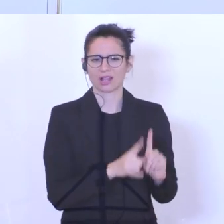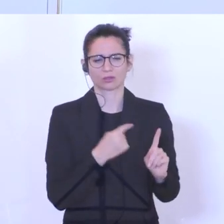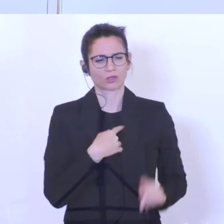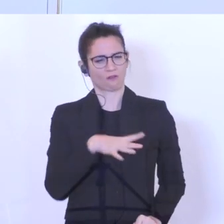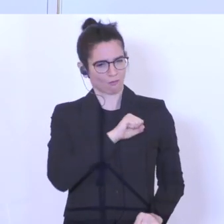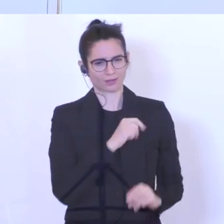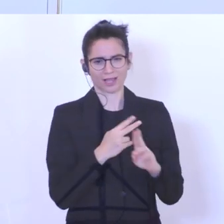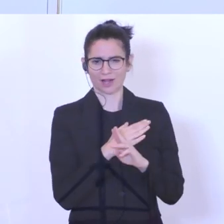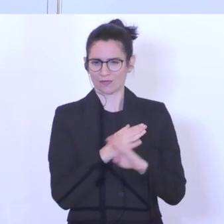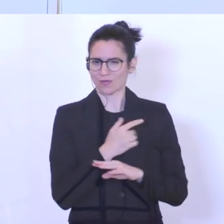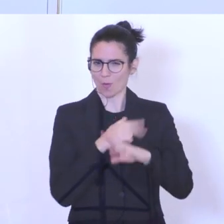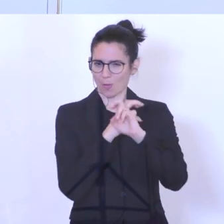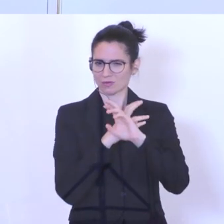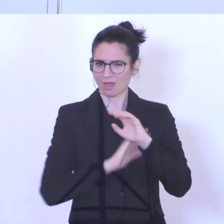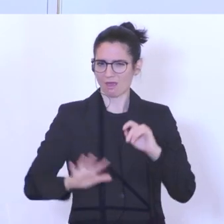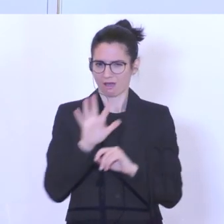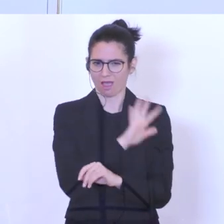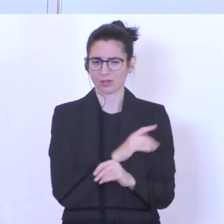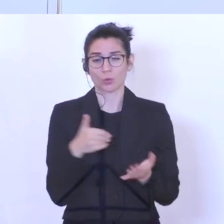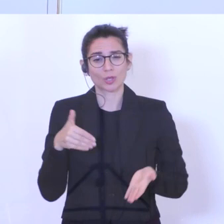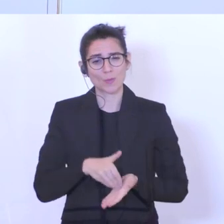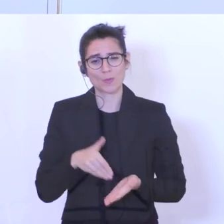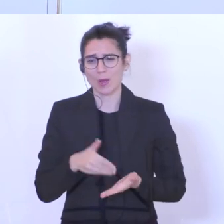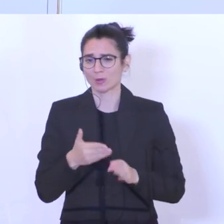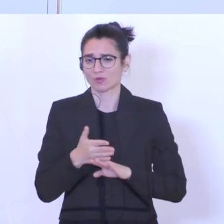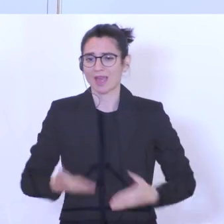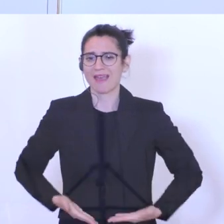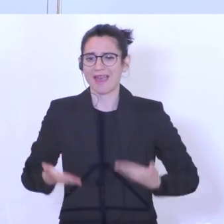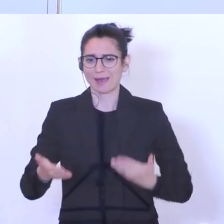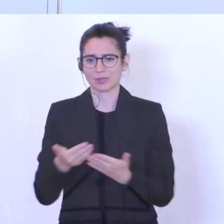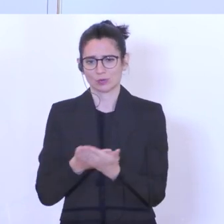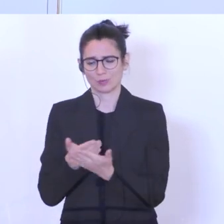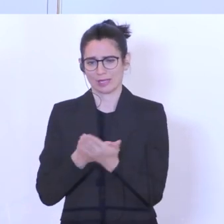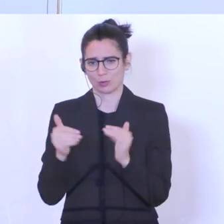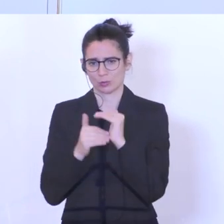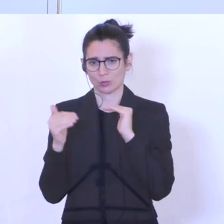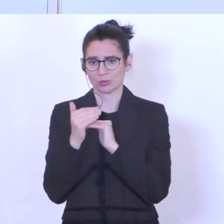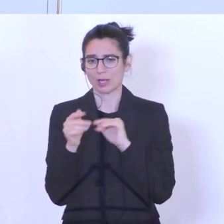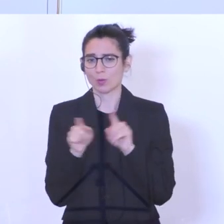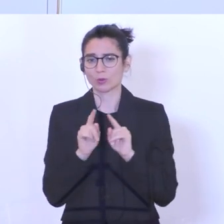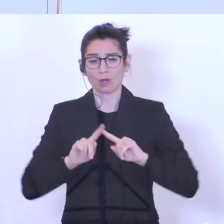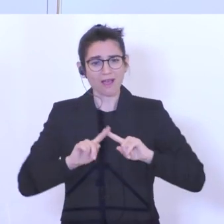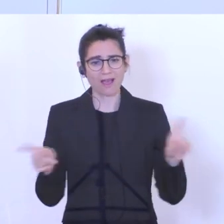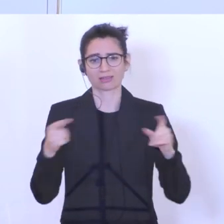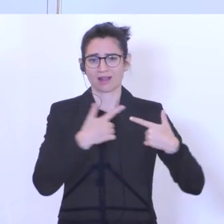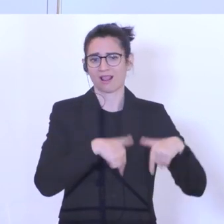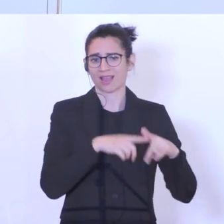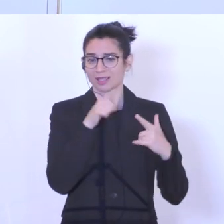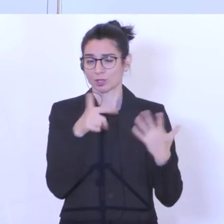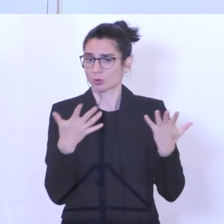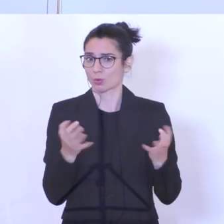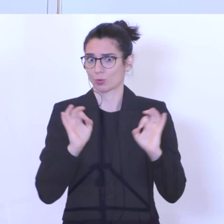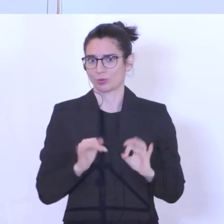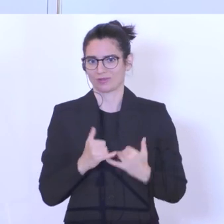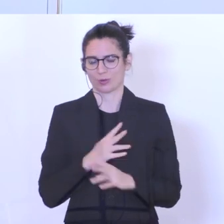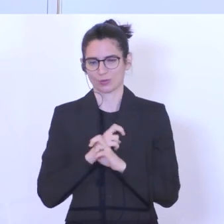und ist ein ganz wesentliches Teil unseres heimischen Bildungssystems und unterscheidet uns auch von anderen Ländern und führt